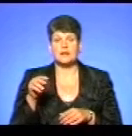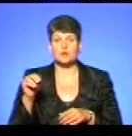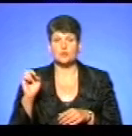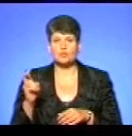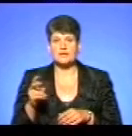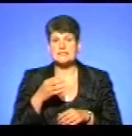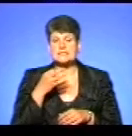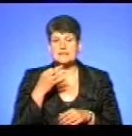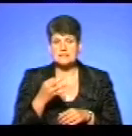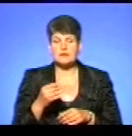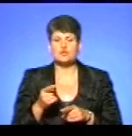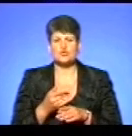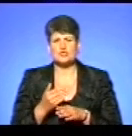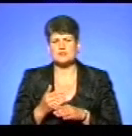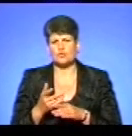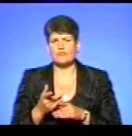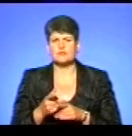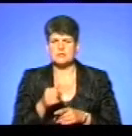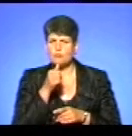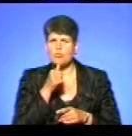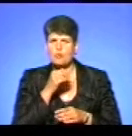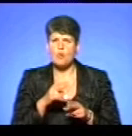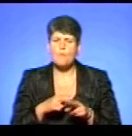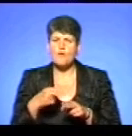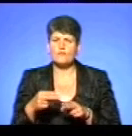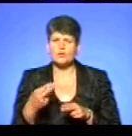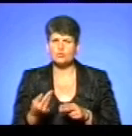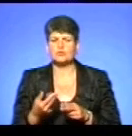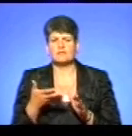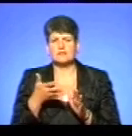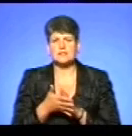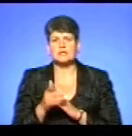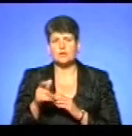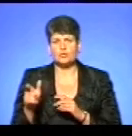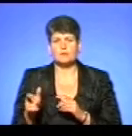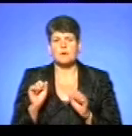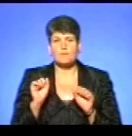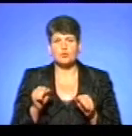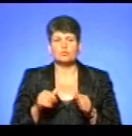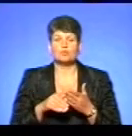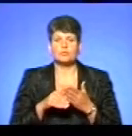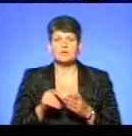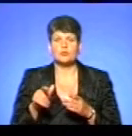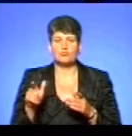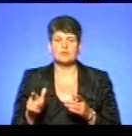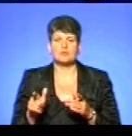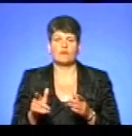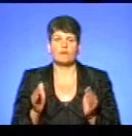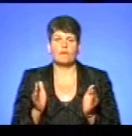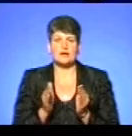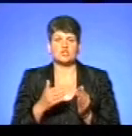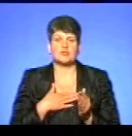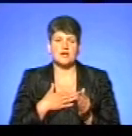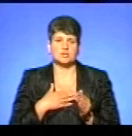сказав, що частково вони спробують компенсувати витрати людям. Я цитую, ми можемо допомогти людям в межах наших фінансових